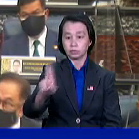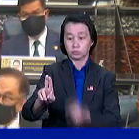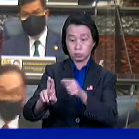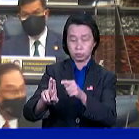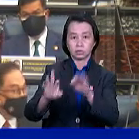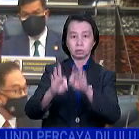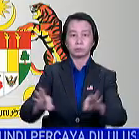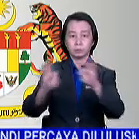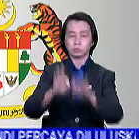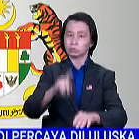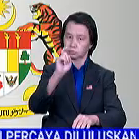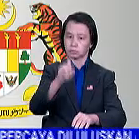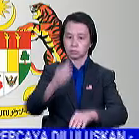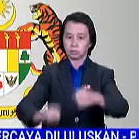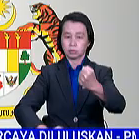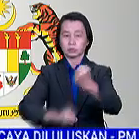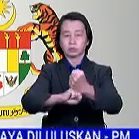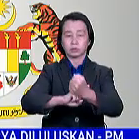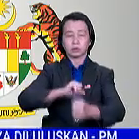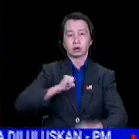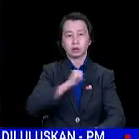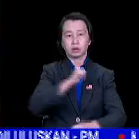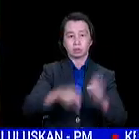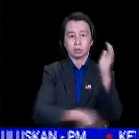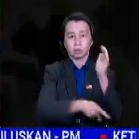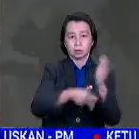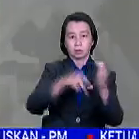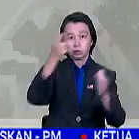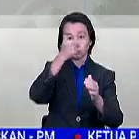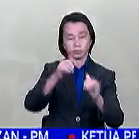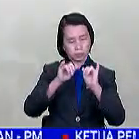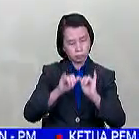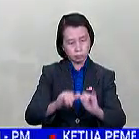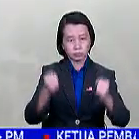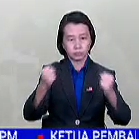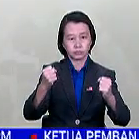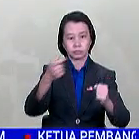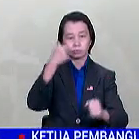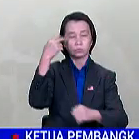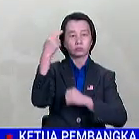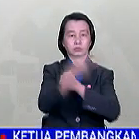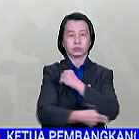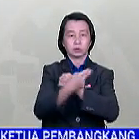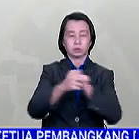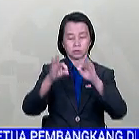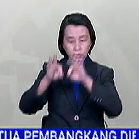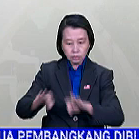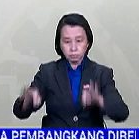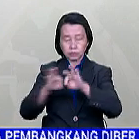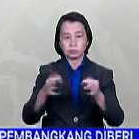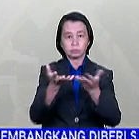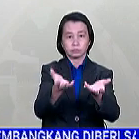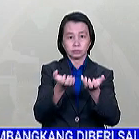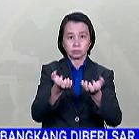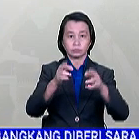dan seharusnya disokong Ahli Parlimen kerana impaknya mengekalkan kestabilan negara dan mengutamakan kehendak